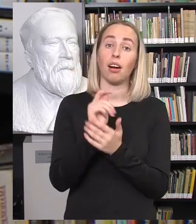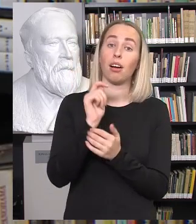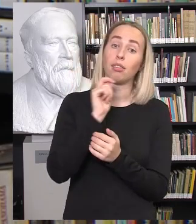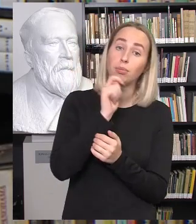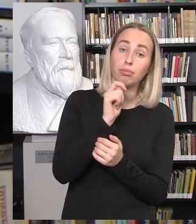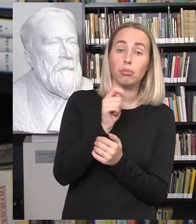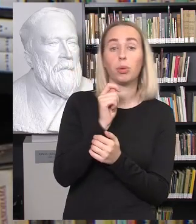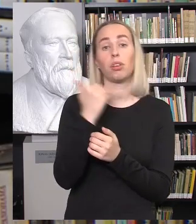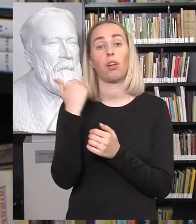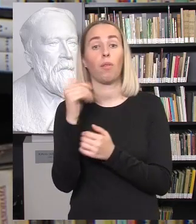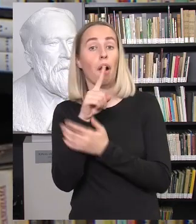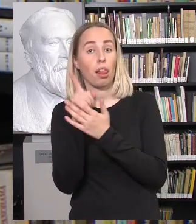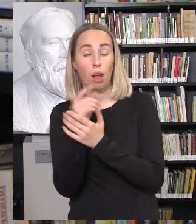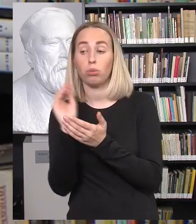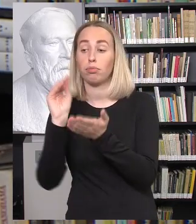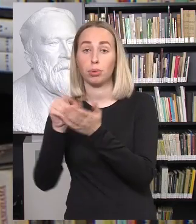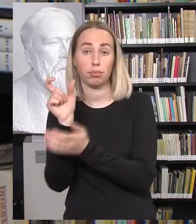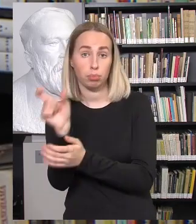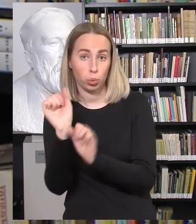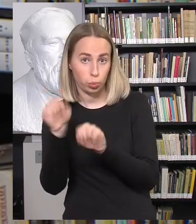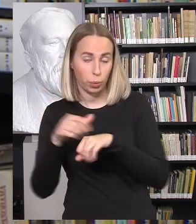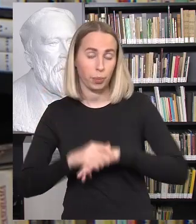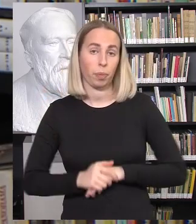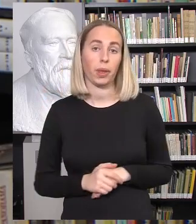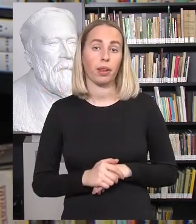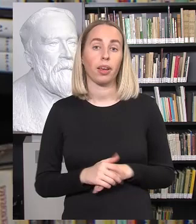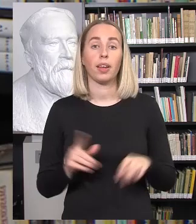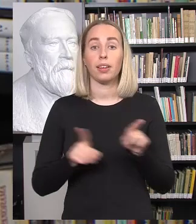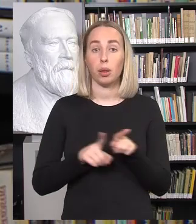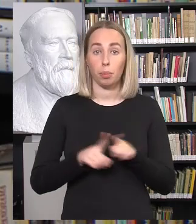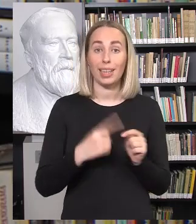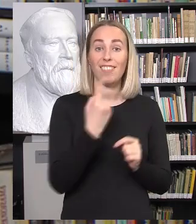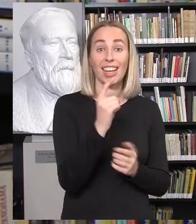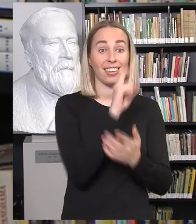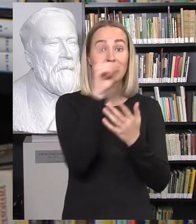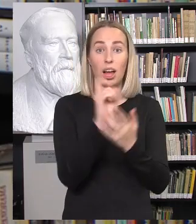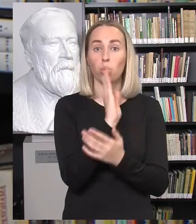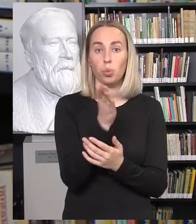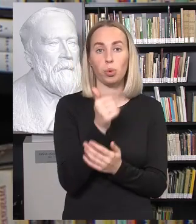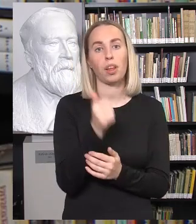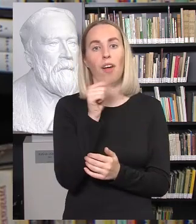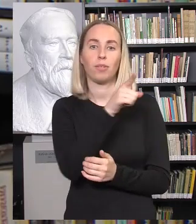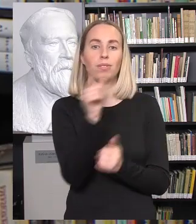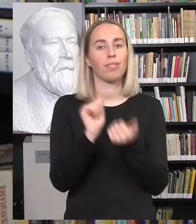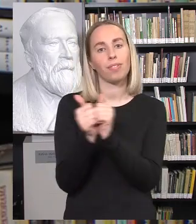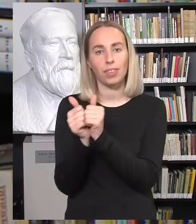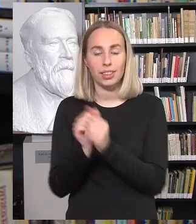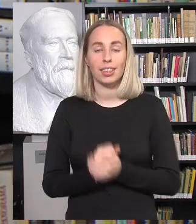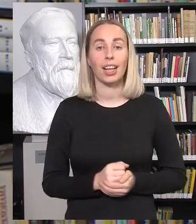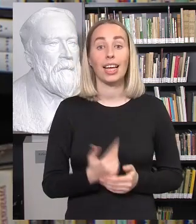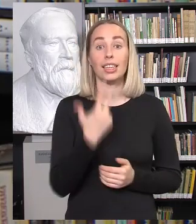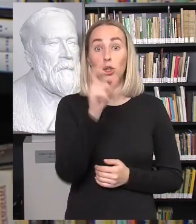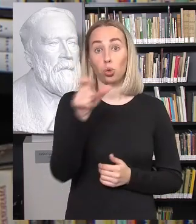Šios diskusijos įgoje taip pat bus užduotas vienas klausimas viktorinai. Ir pirmieji trys